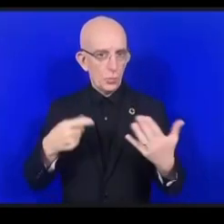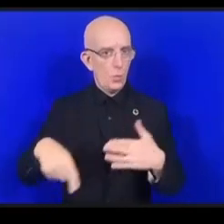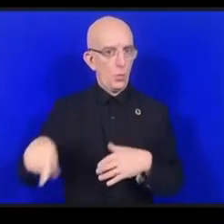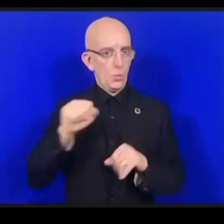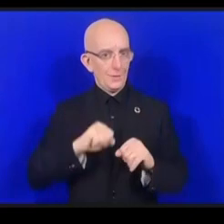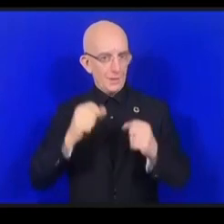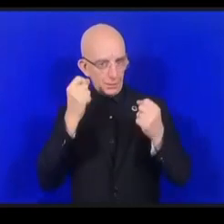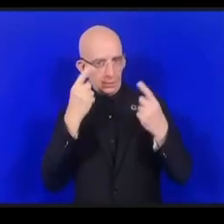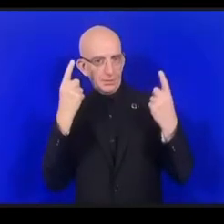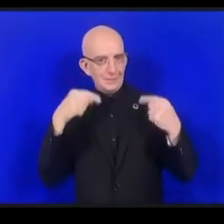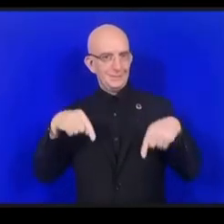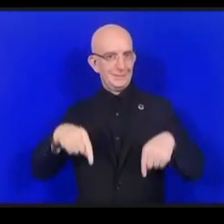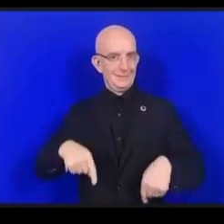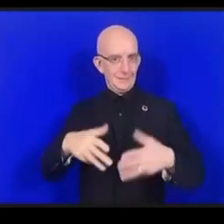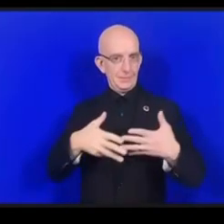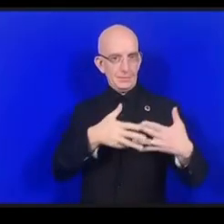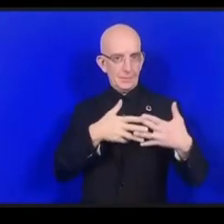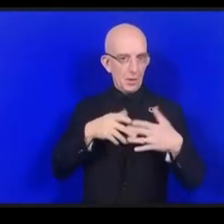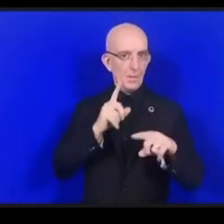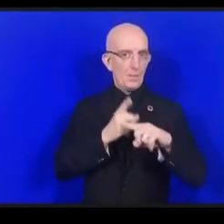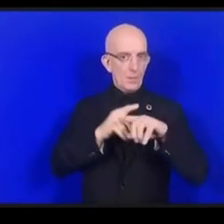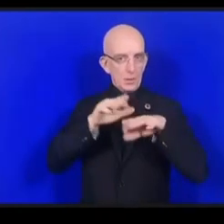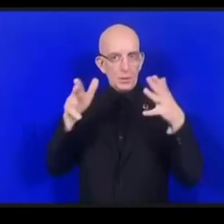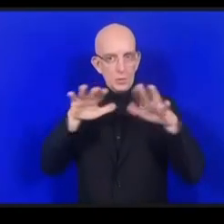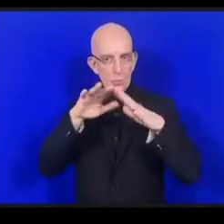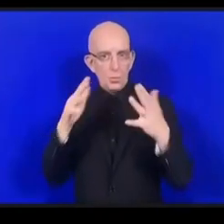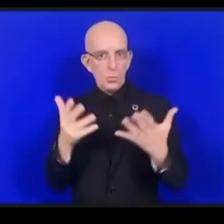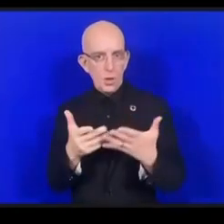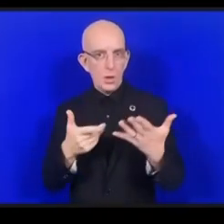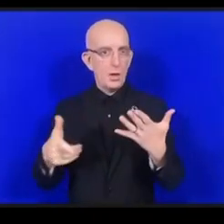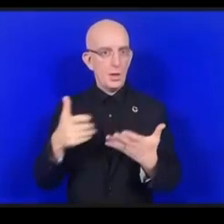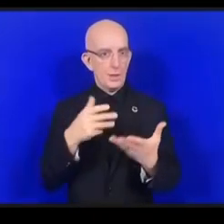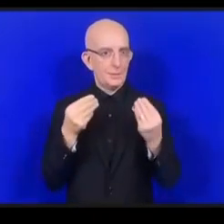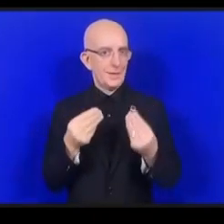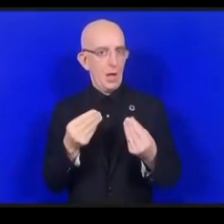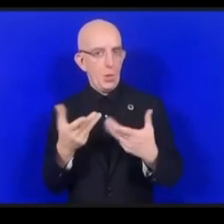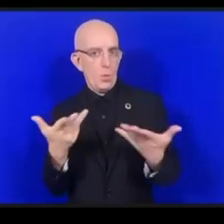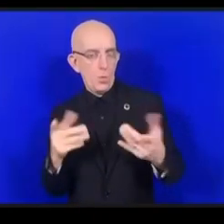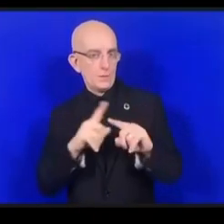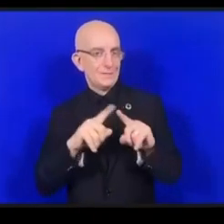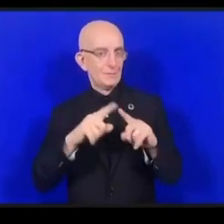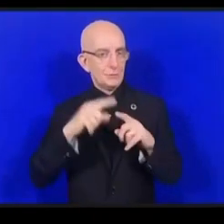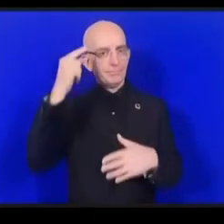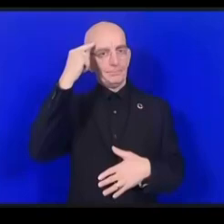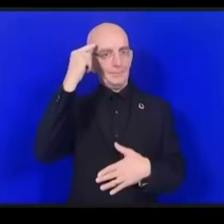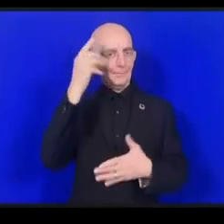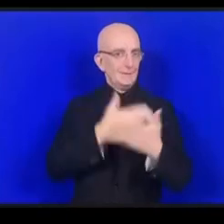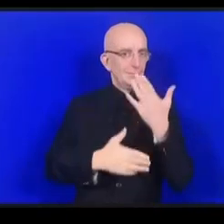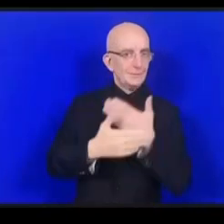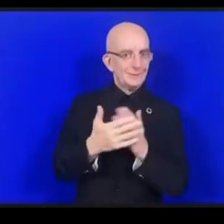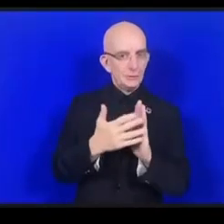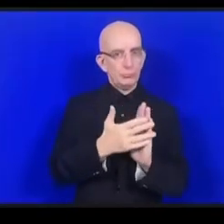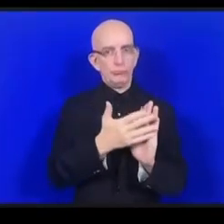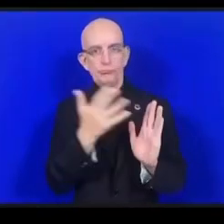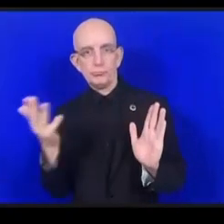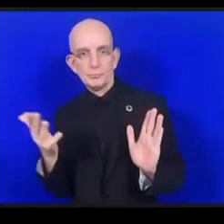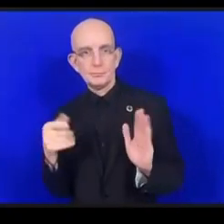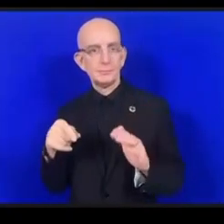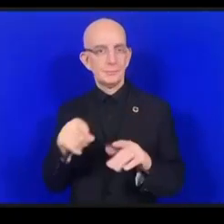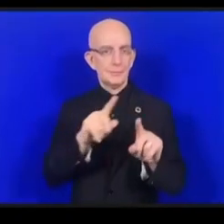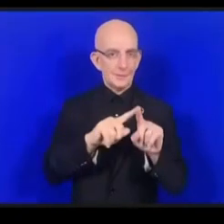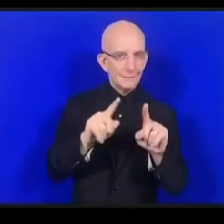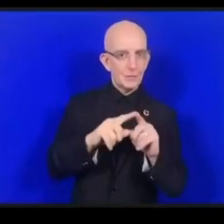نفكر بالإعاقة ويجب أن نفكر فيهم نفكر بالمعاقين منذ